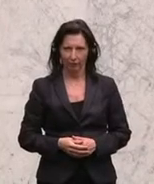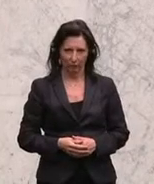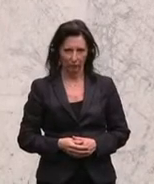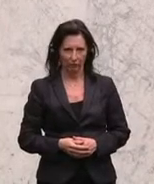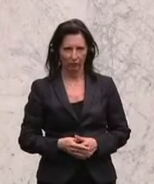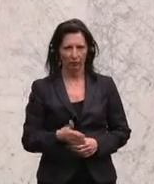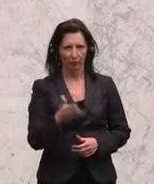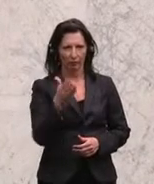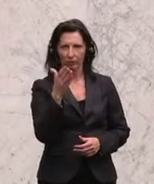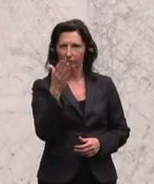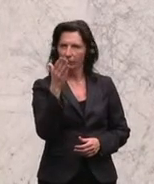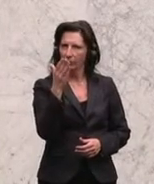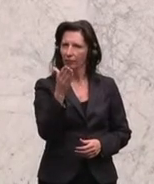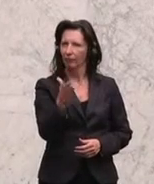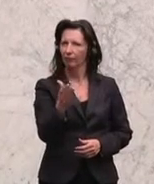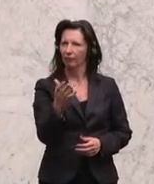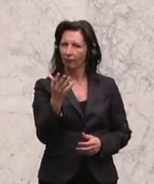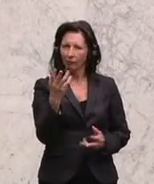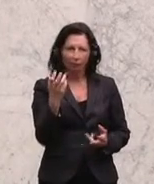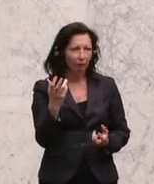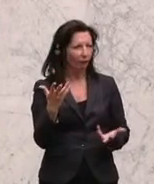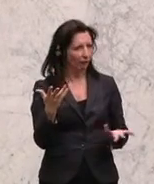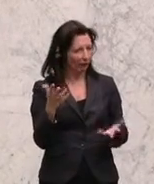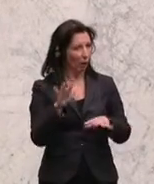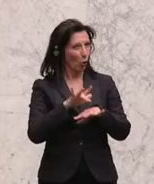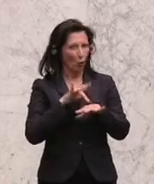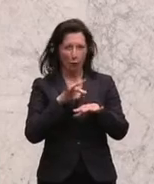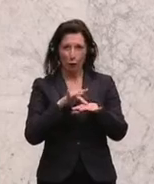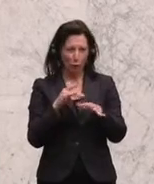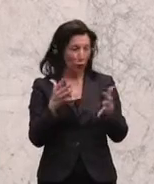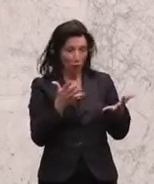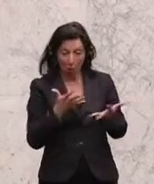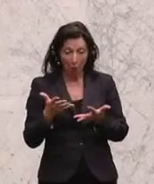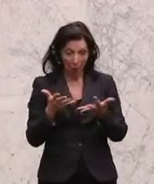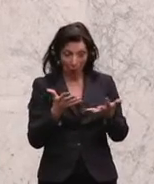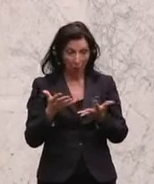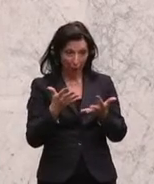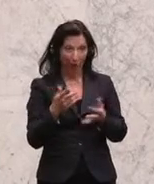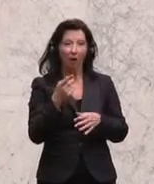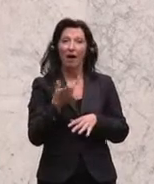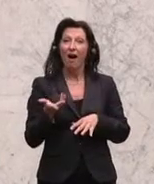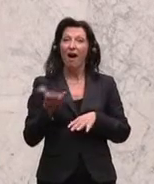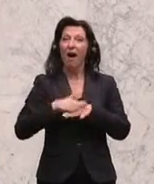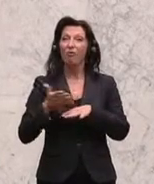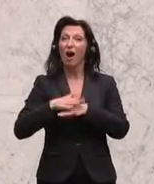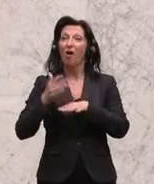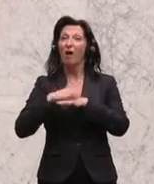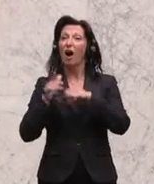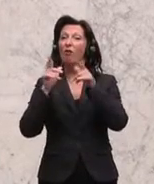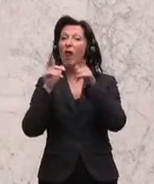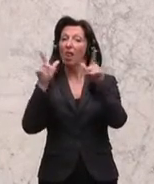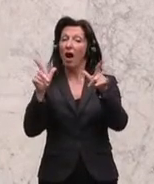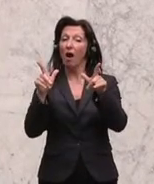Da spricht eine gewisse Ratlosigkeit und je lauter Sie applaudieren, desto ratloser sind Sie. Das ist mir nämlich schon